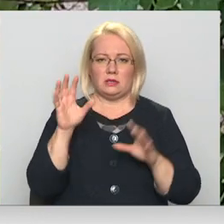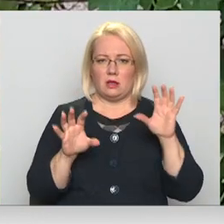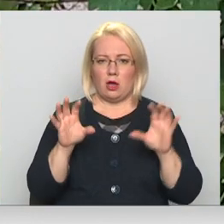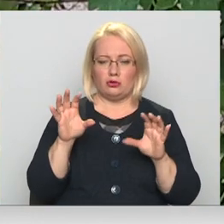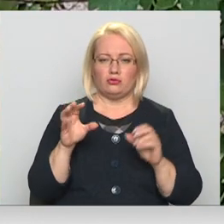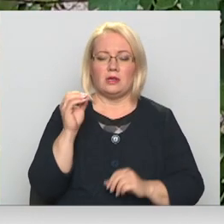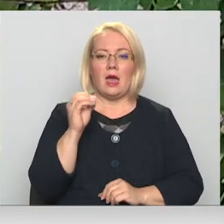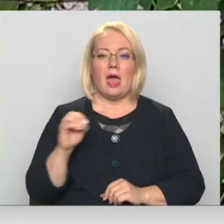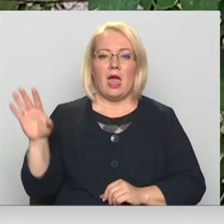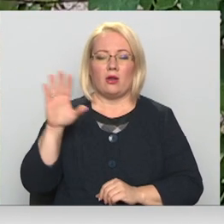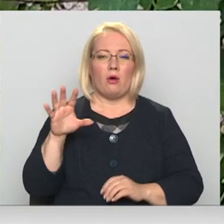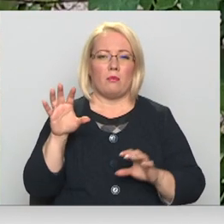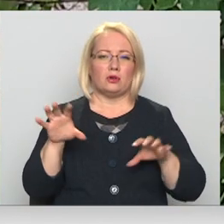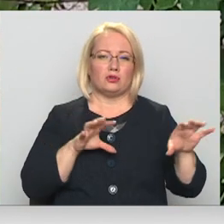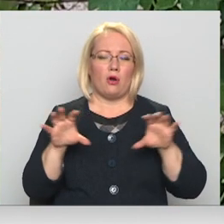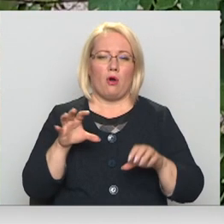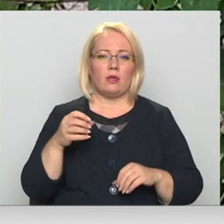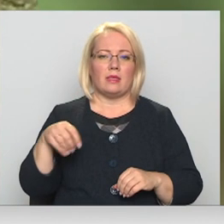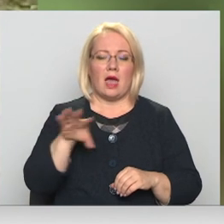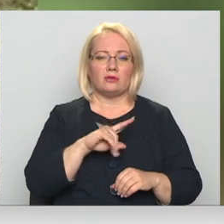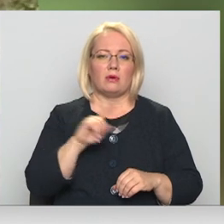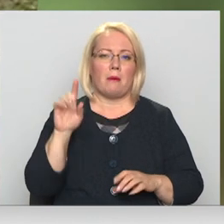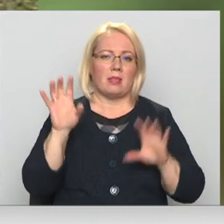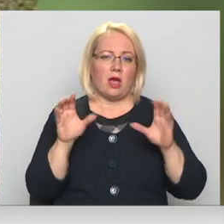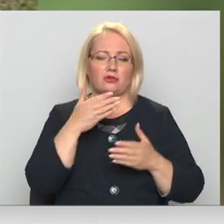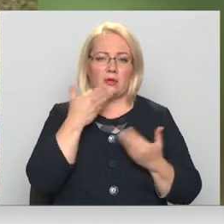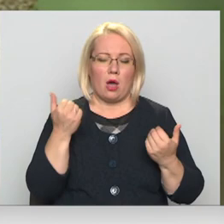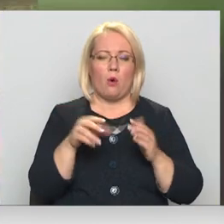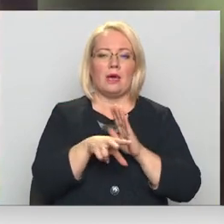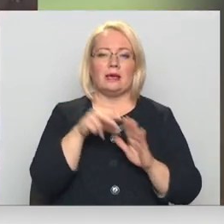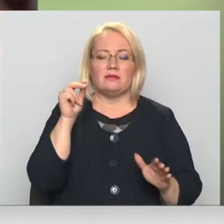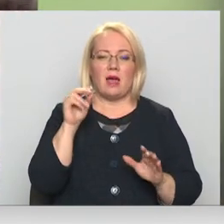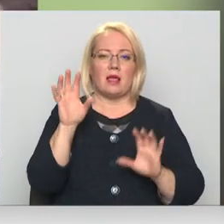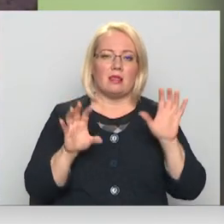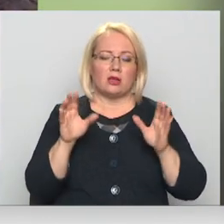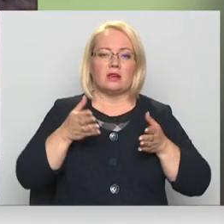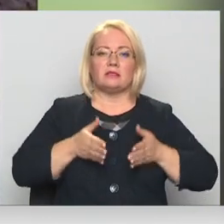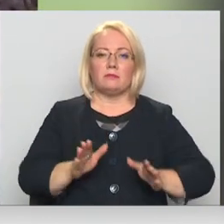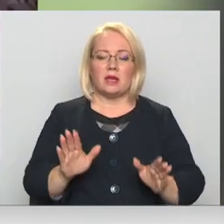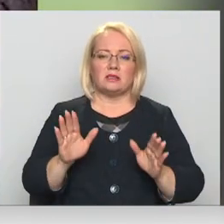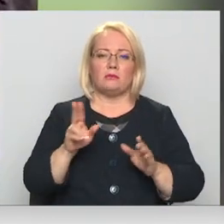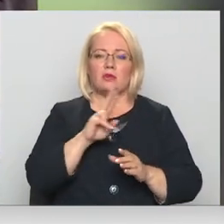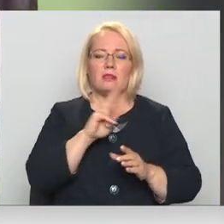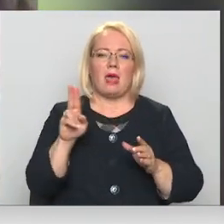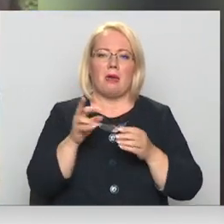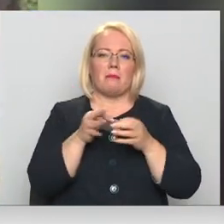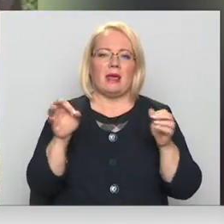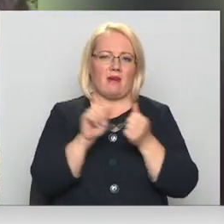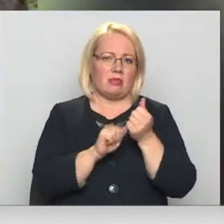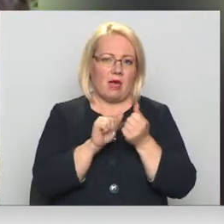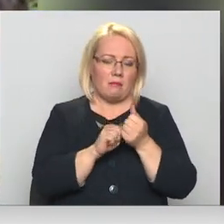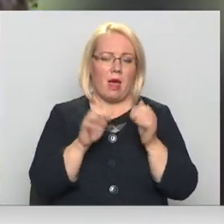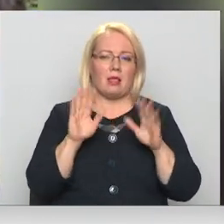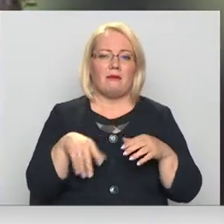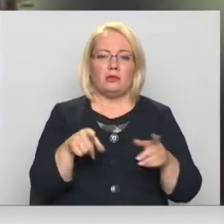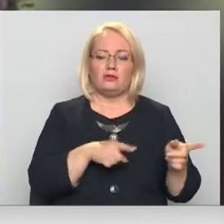Eiropas zaudārzikam ķepaiņu nav parasti izvēloties lāčus, kas piedzimuši nebrīvē. Lai dzīvnieks pārvietot